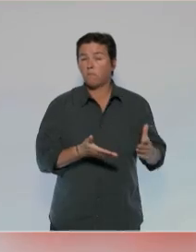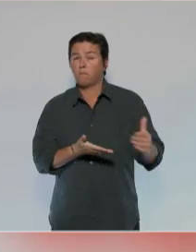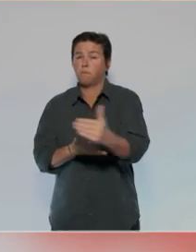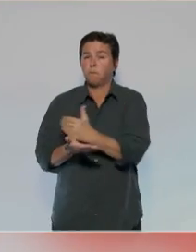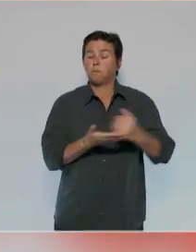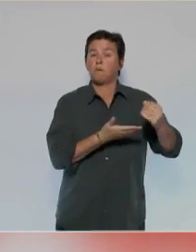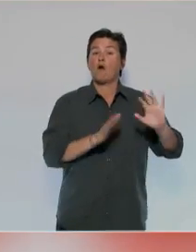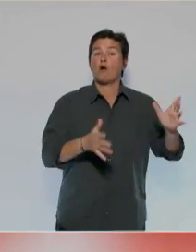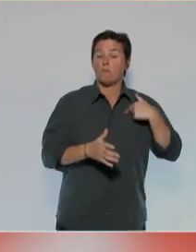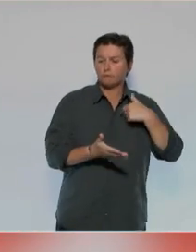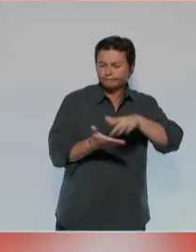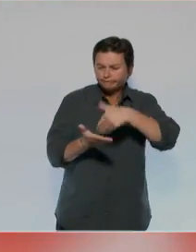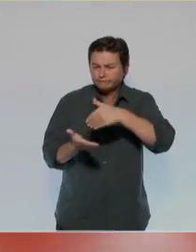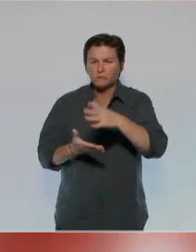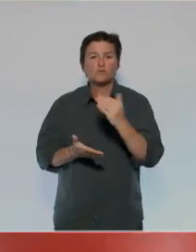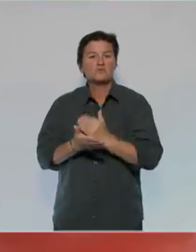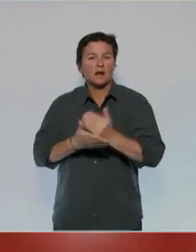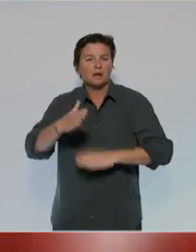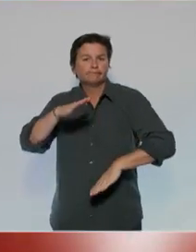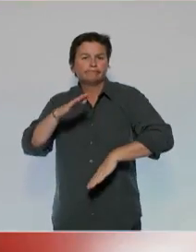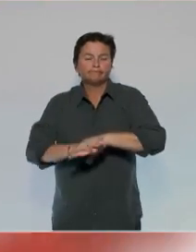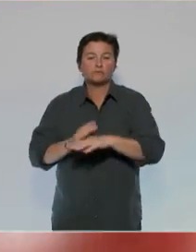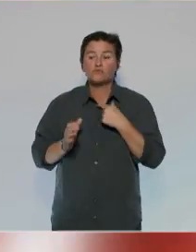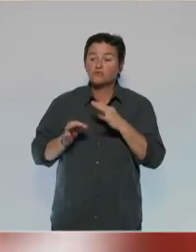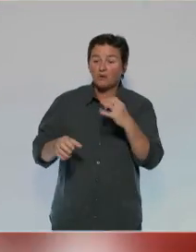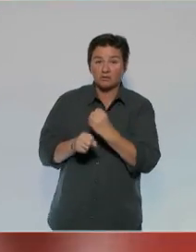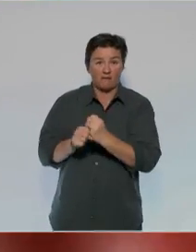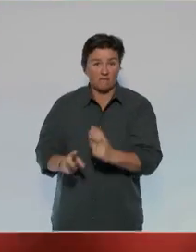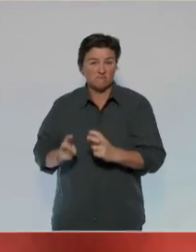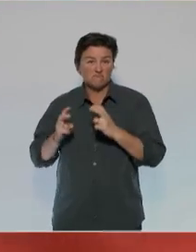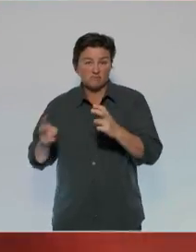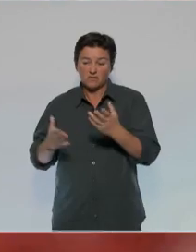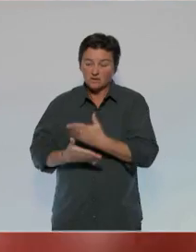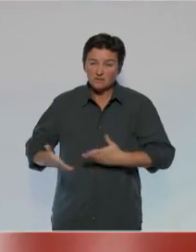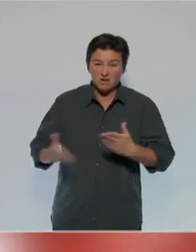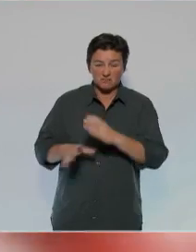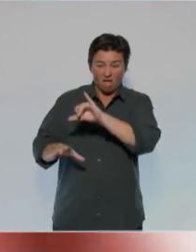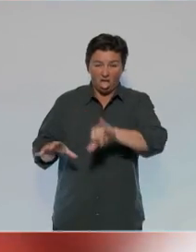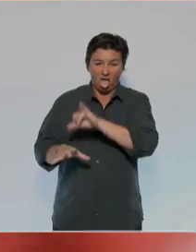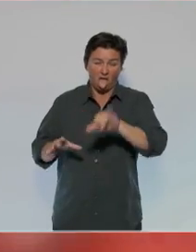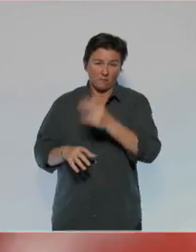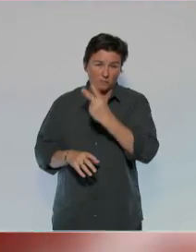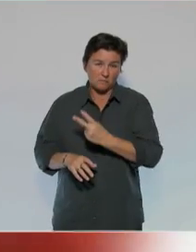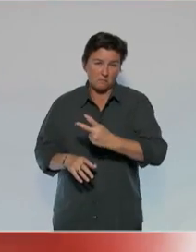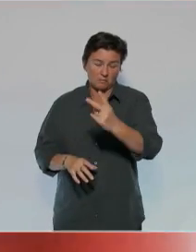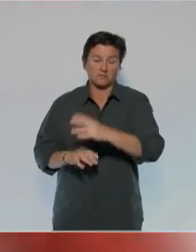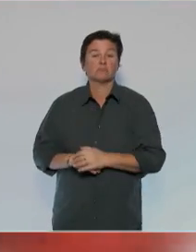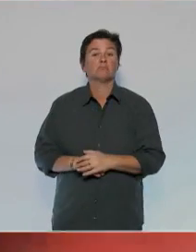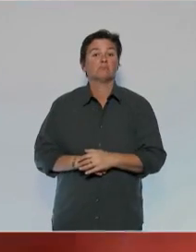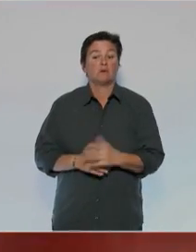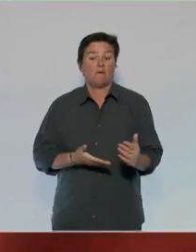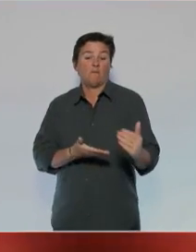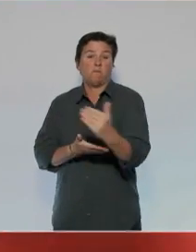sont réalisés à coups de licenciements, de blocages de salaires, d'augmentation du temps de travail et d'aggravation de l'exploitation. Ils sont